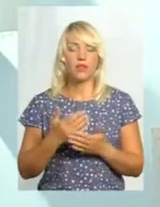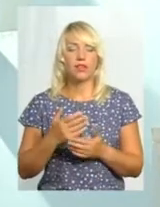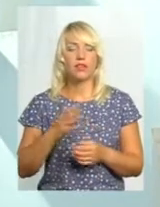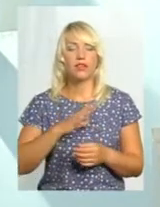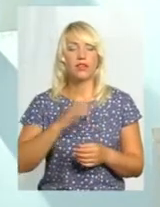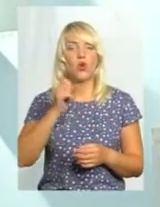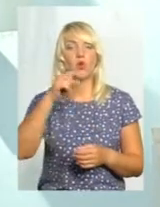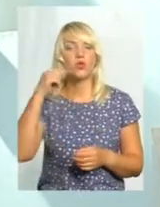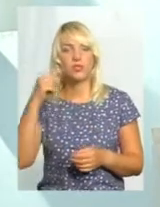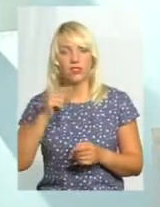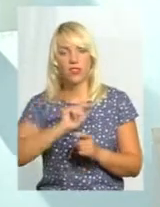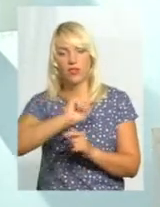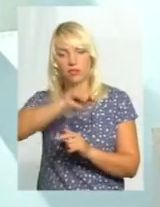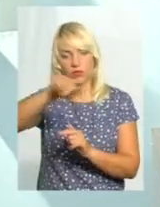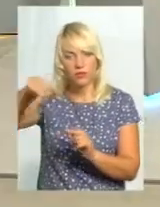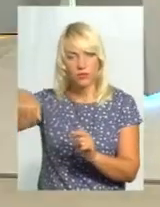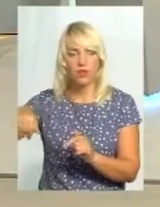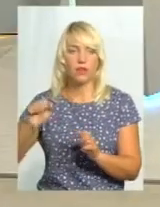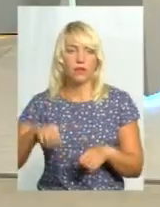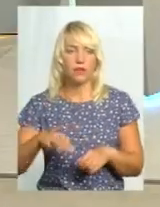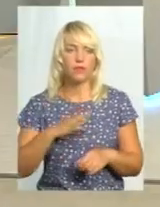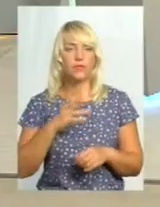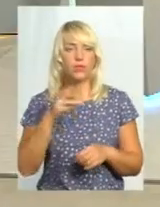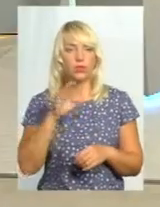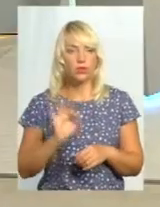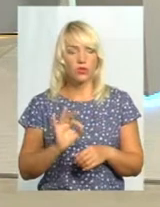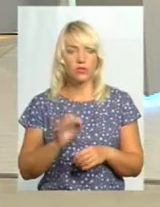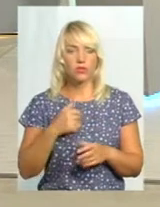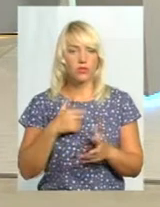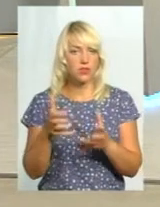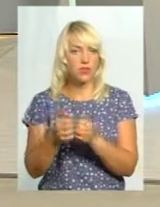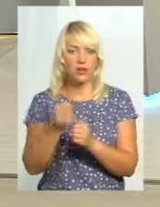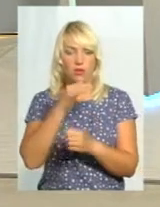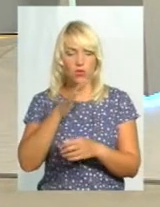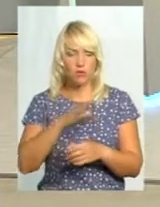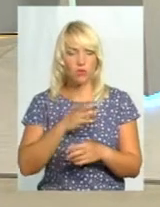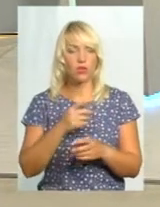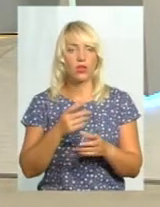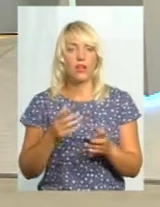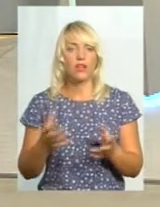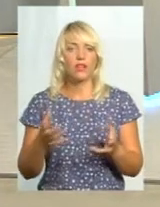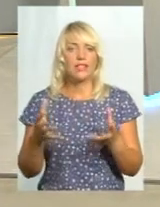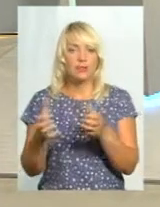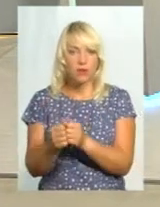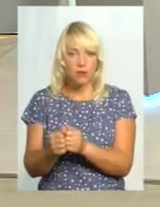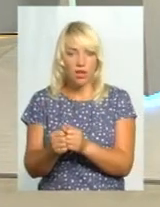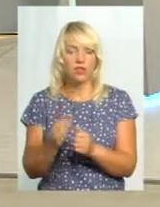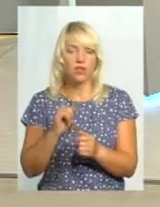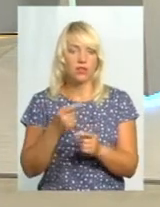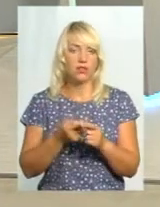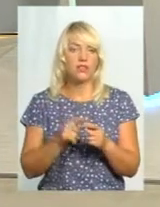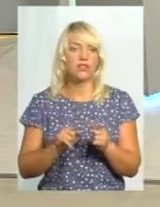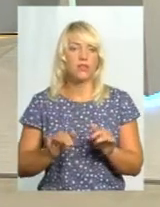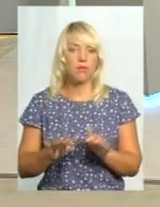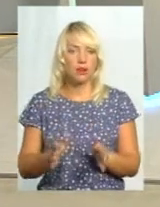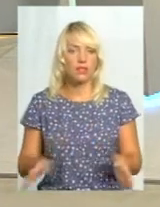випадки, хоча й відкривалися кримінальні справи, але довести їх не можна було до кінця, і вони закривалися. Тут закон також сьогодні